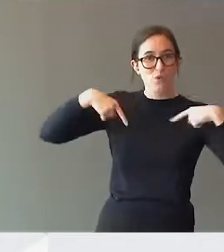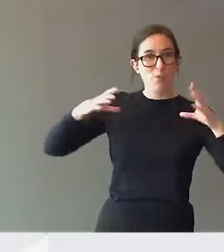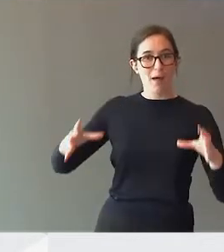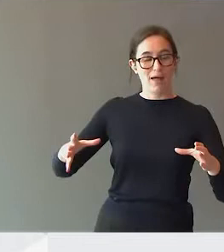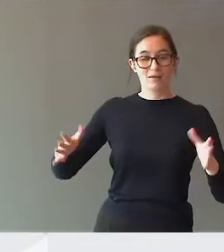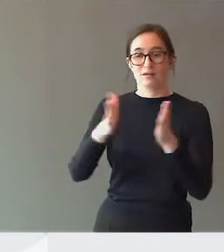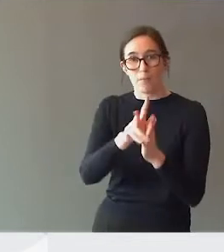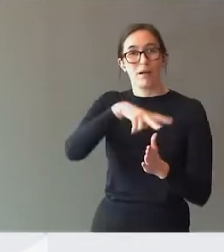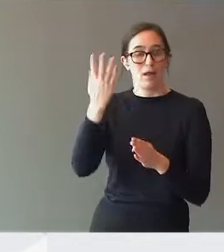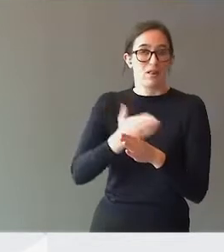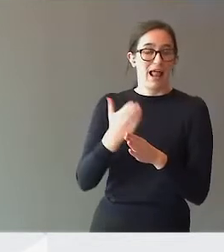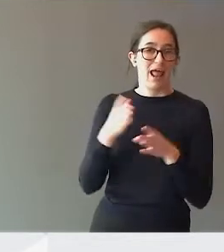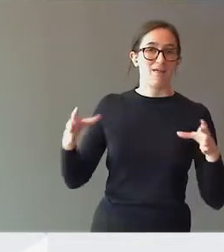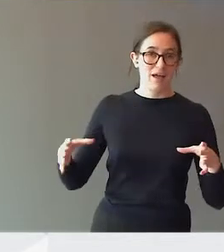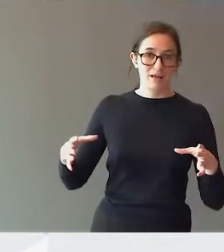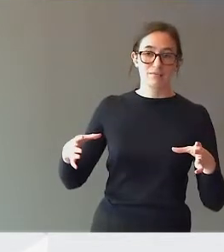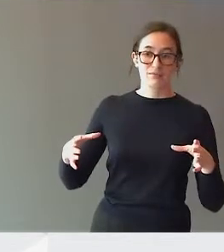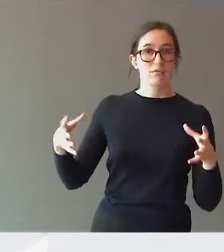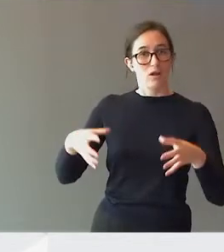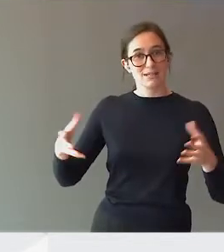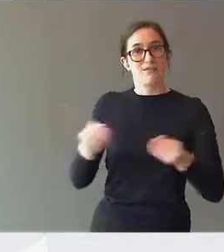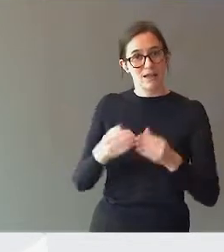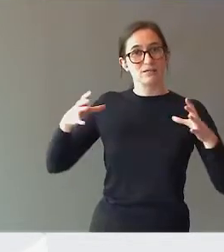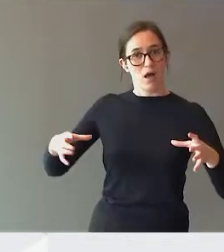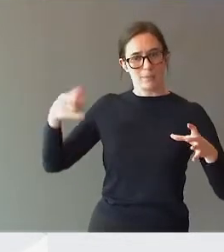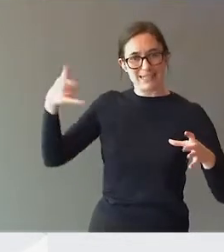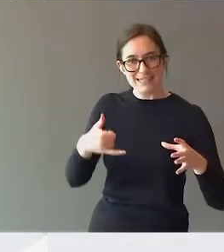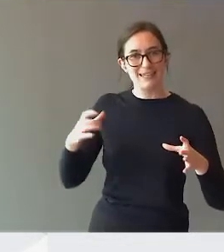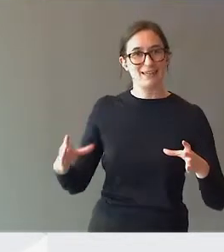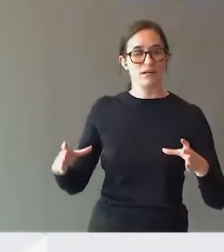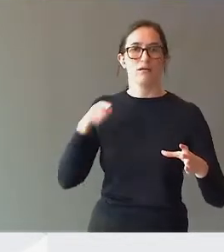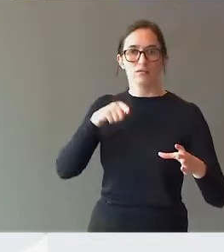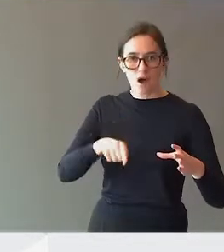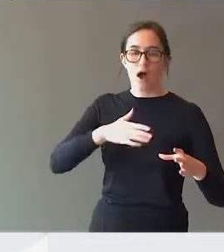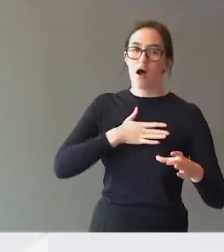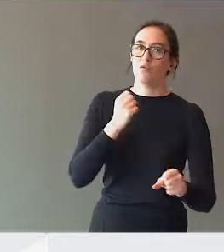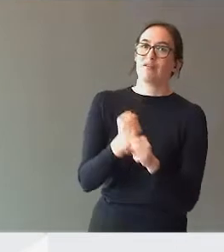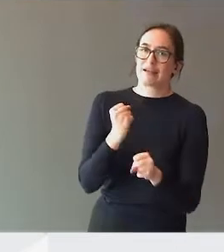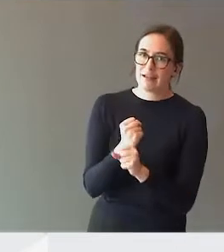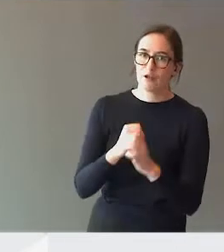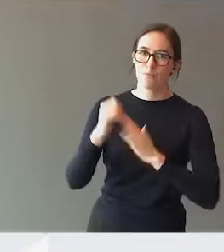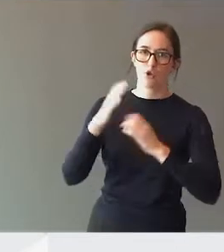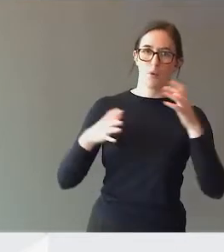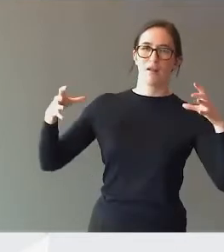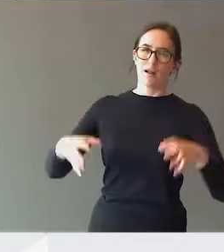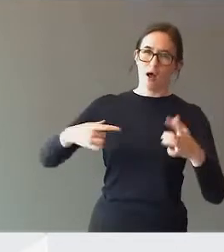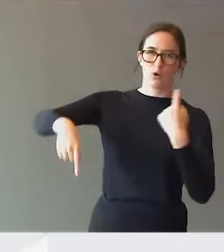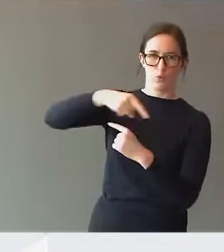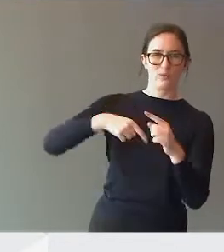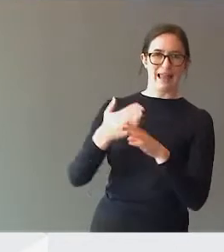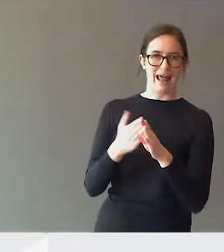sammen med de andre elevene i et klassefellesskap. Da har du virkelig bygd opp et lag rundt eleven.